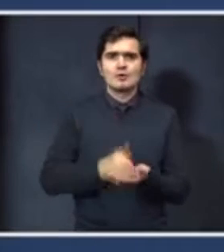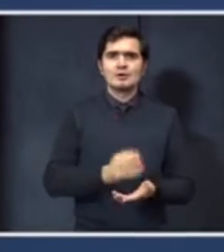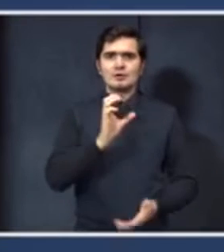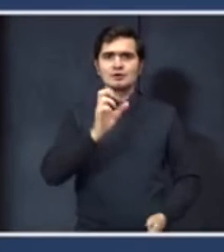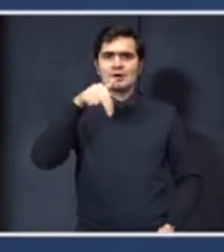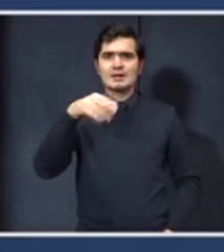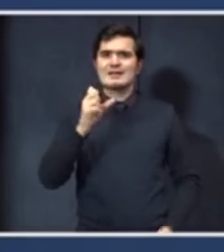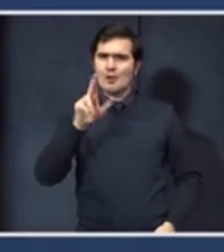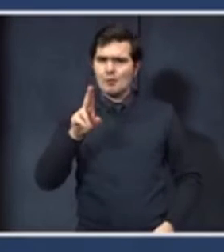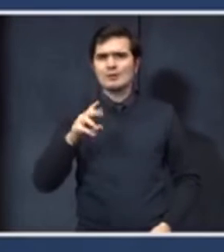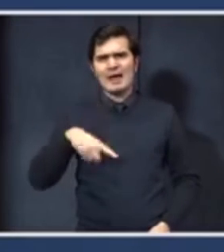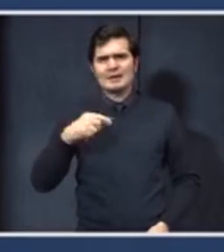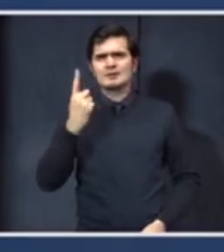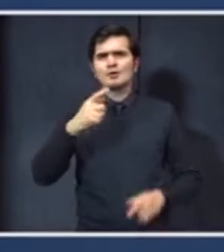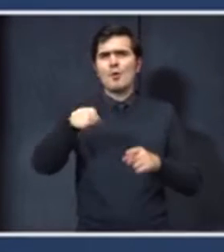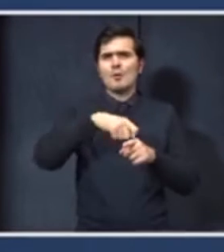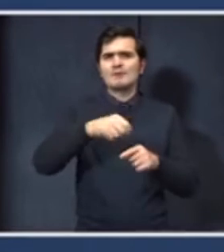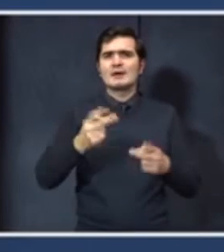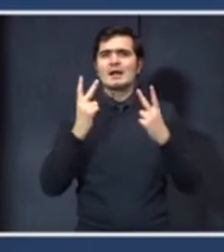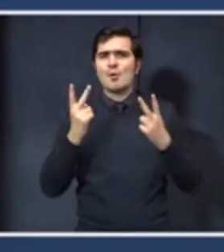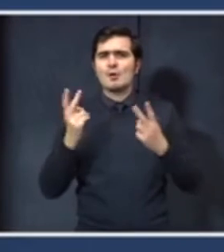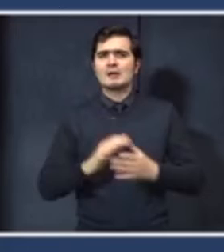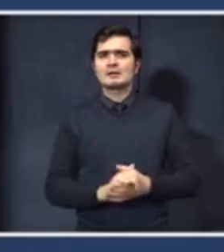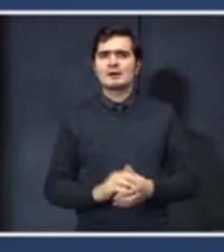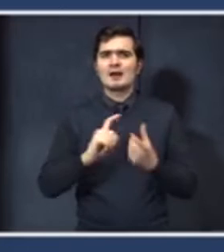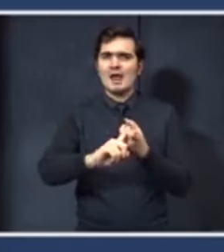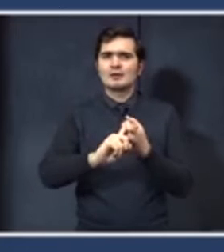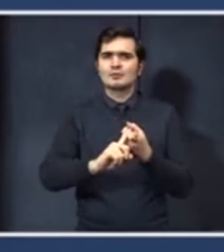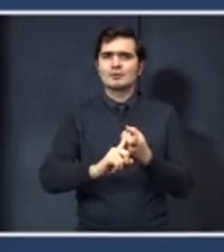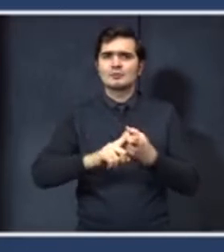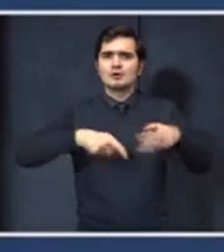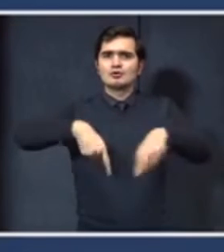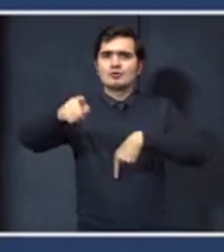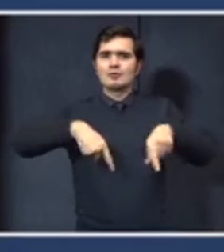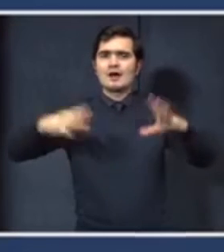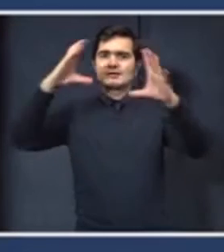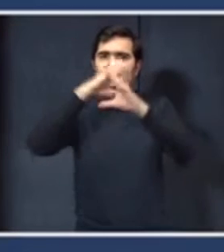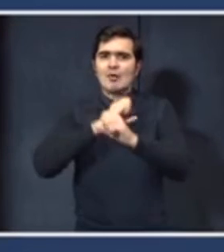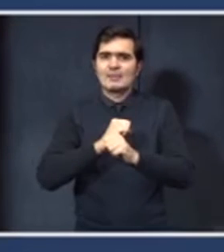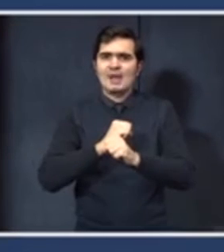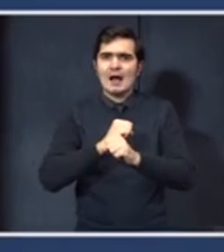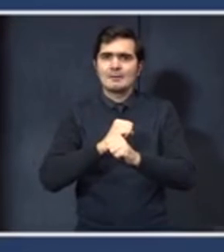Există o modificare importantă, aceea referitoare la circulația pe timpul nopții.